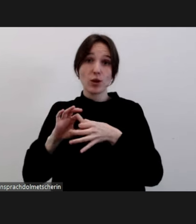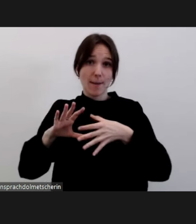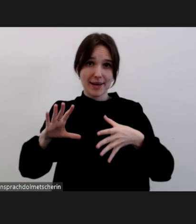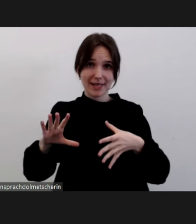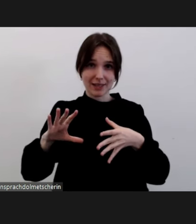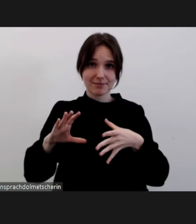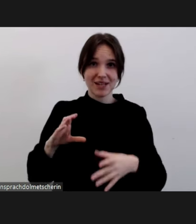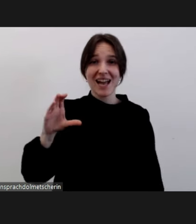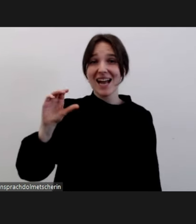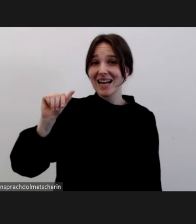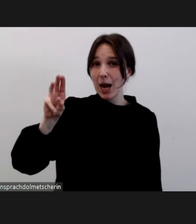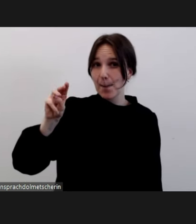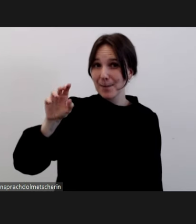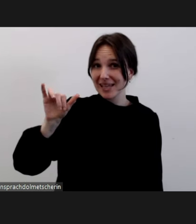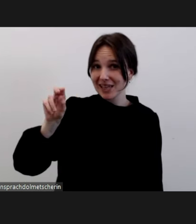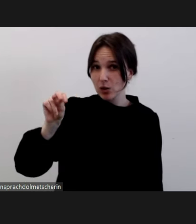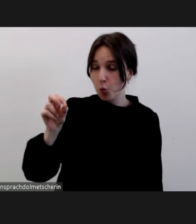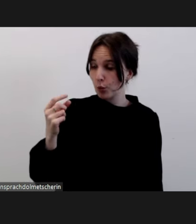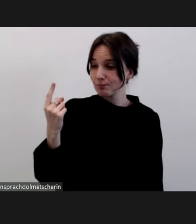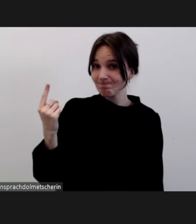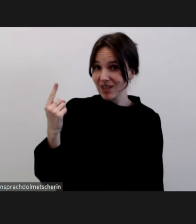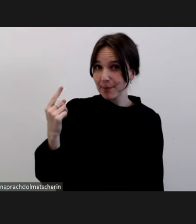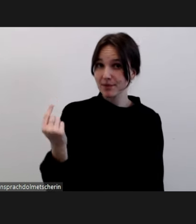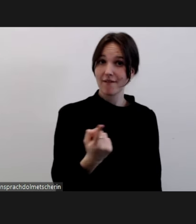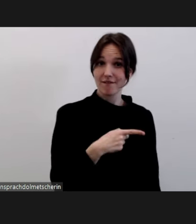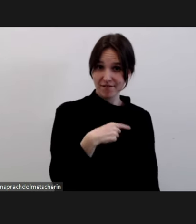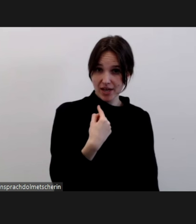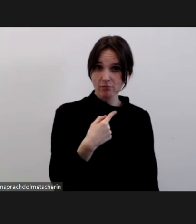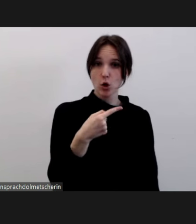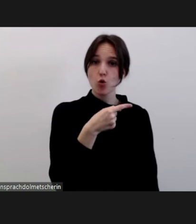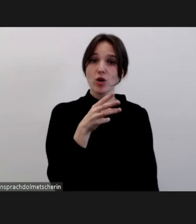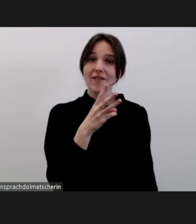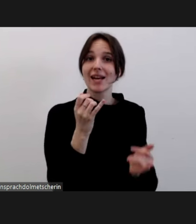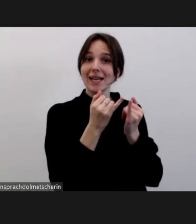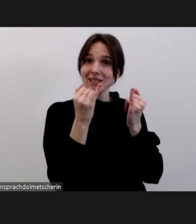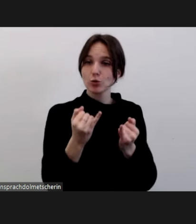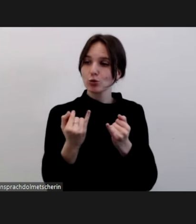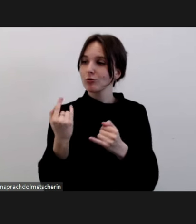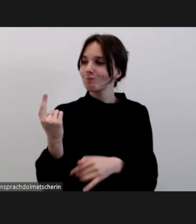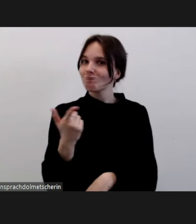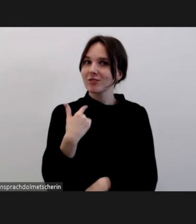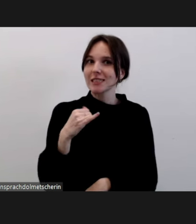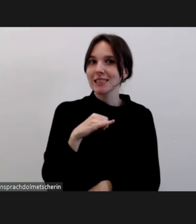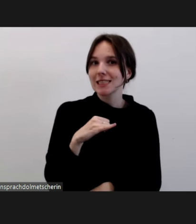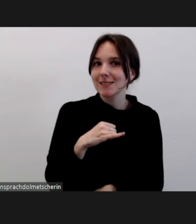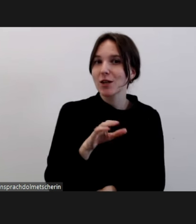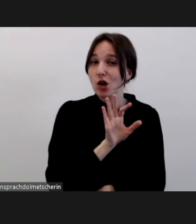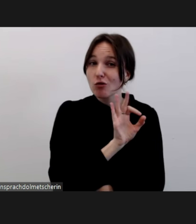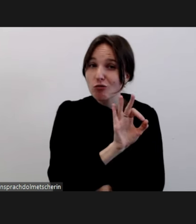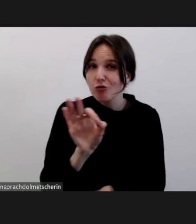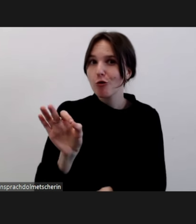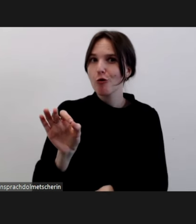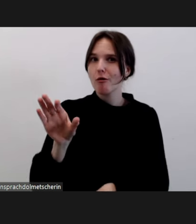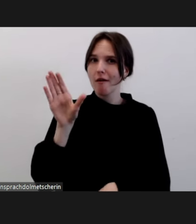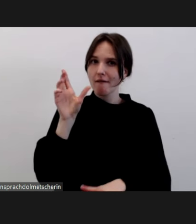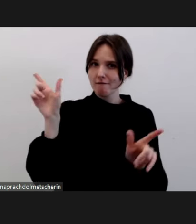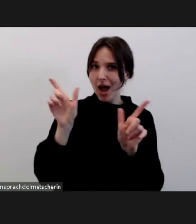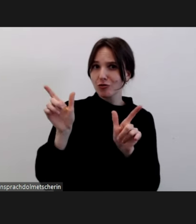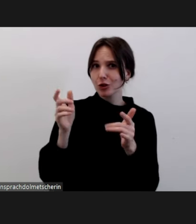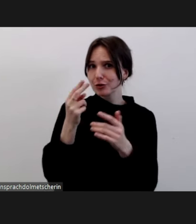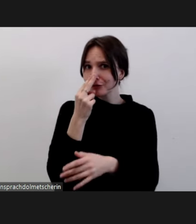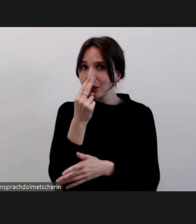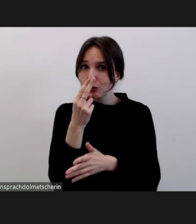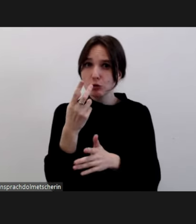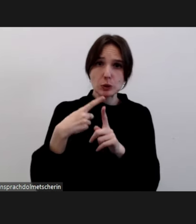möchte Camino und wir natürlich auch in Erfahrung bringen, wie Sie die Veranstaltung heute erlebt haben. Und daher bitten wir Sie darum, einen